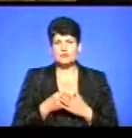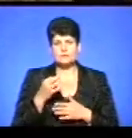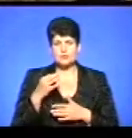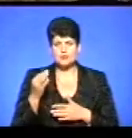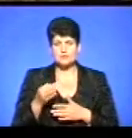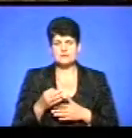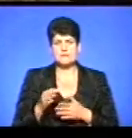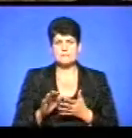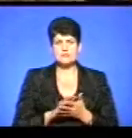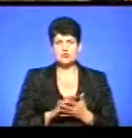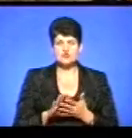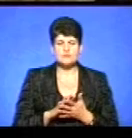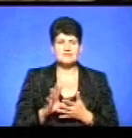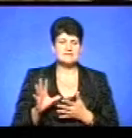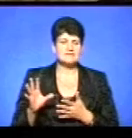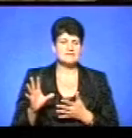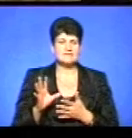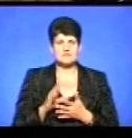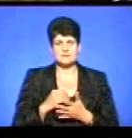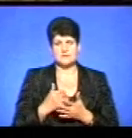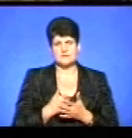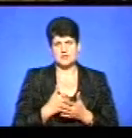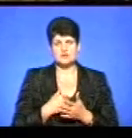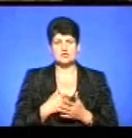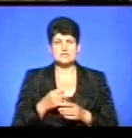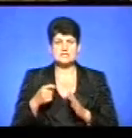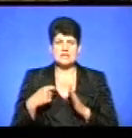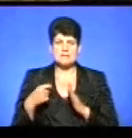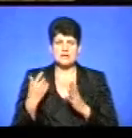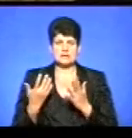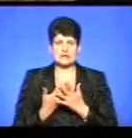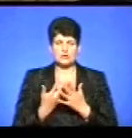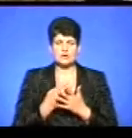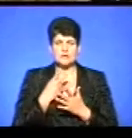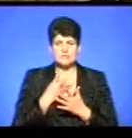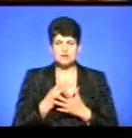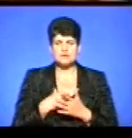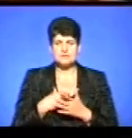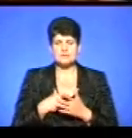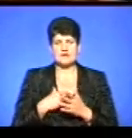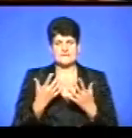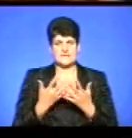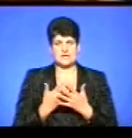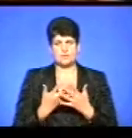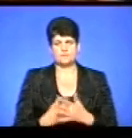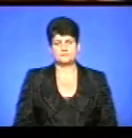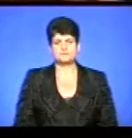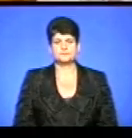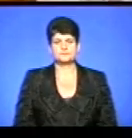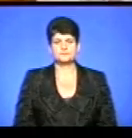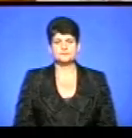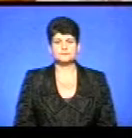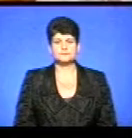діляться безкоштовно, з усіма бажаючими знімати кіно, котрі бачать себе у фільмографії. Богдан Буденшук, Андрій